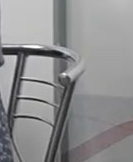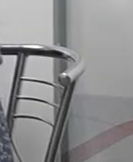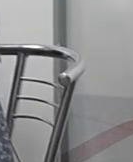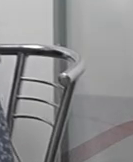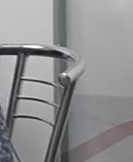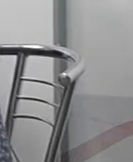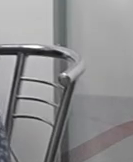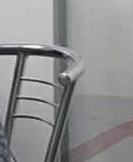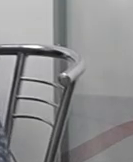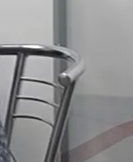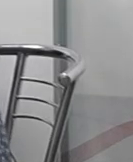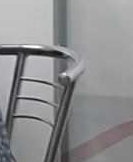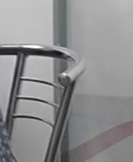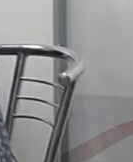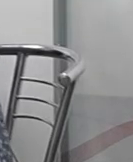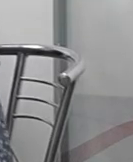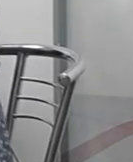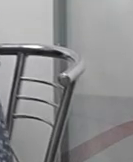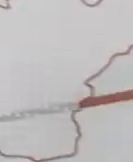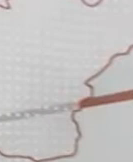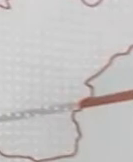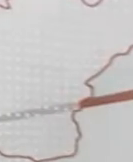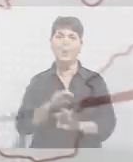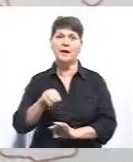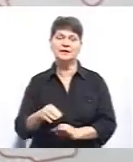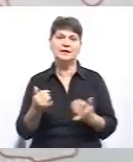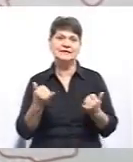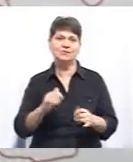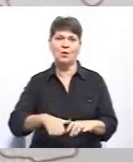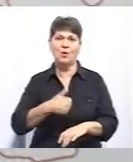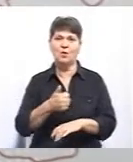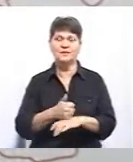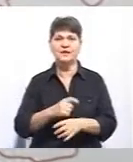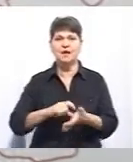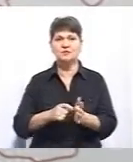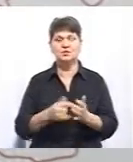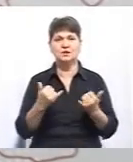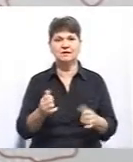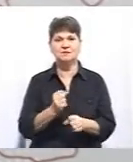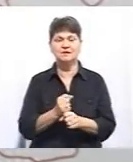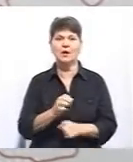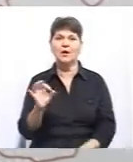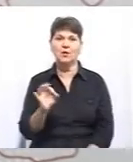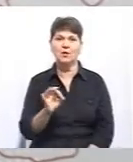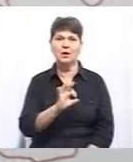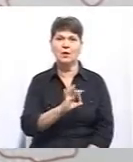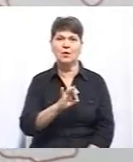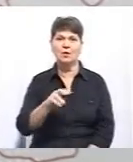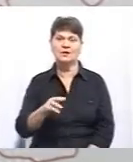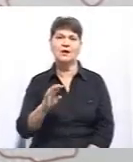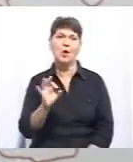Вітаю в ефірі Суспільного старту інформаційний проєкт. Сьогодні головне. У студії для вас працюють Ольга Орел та Олександр